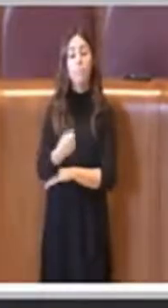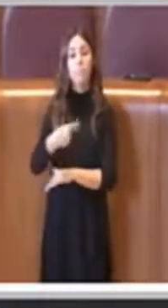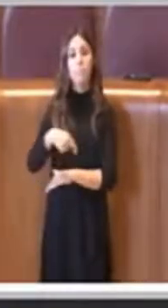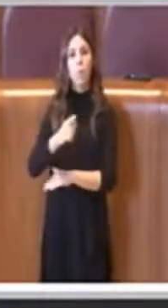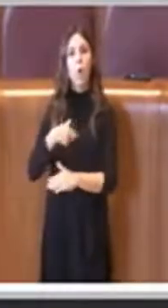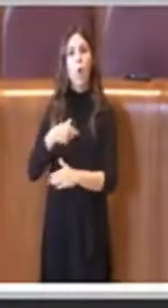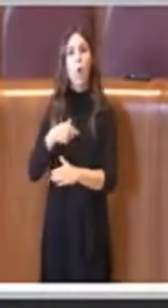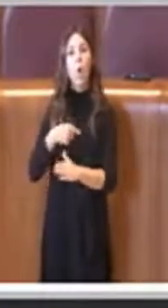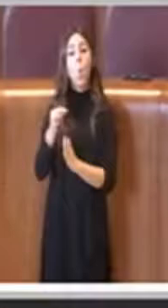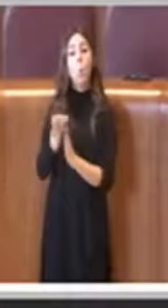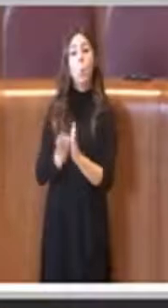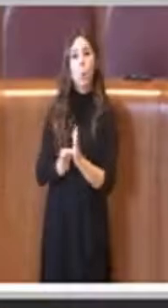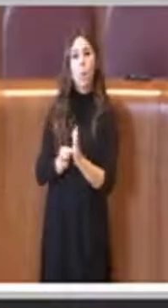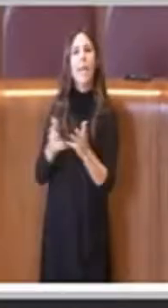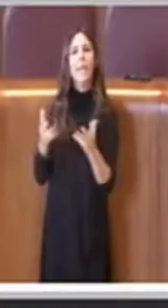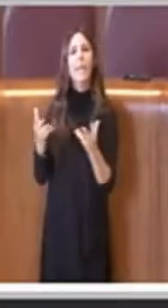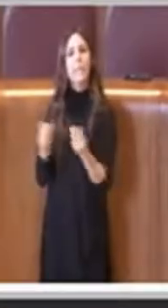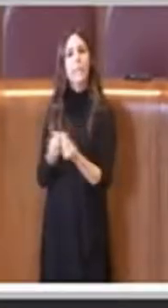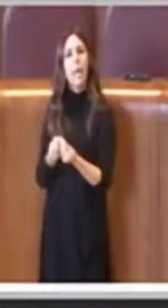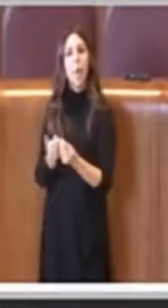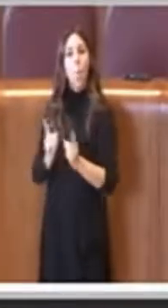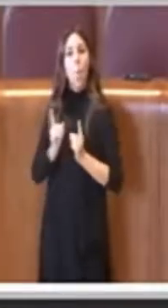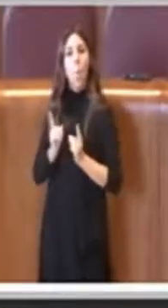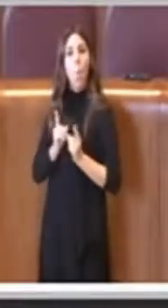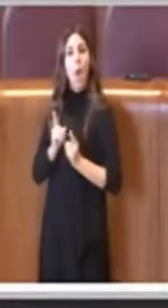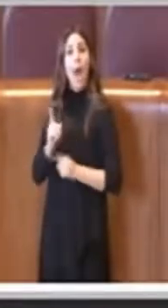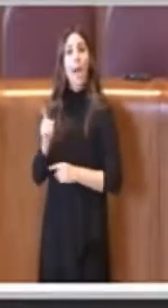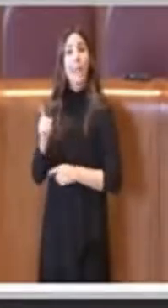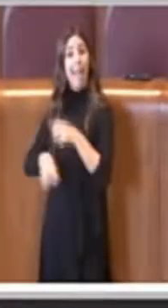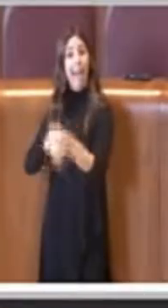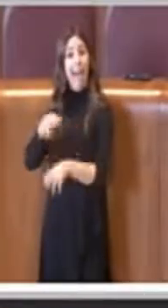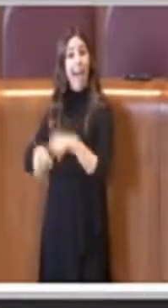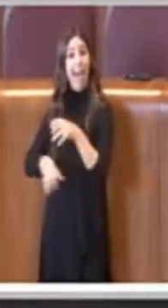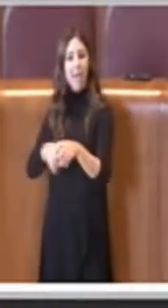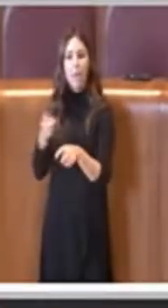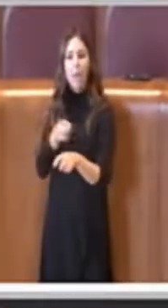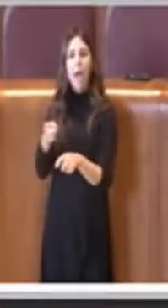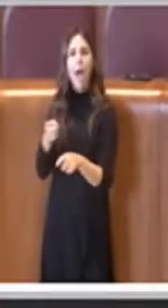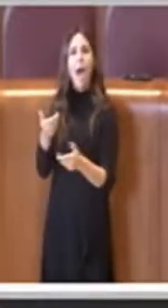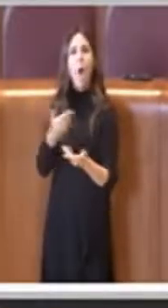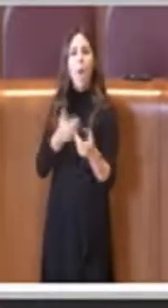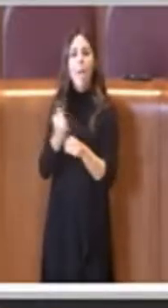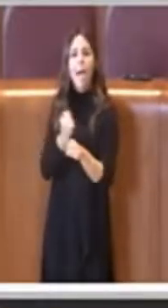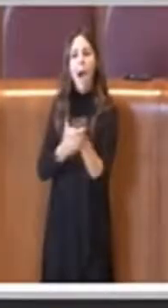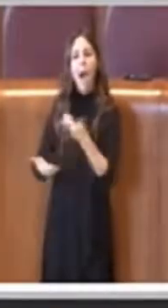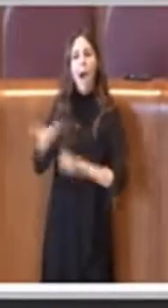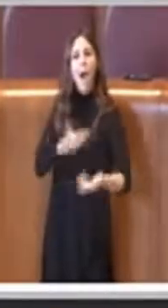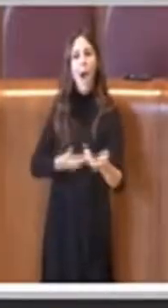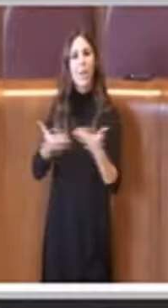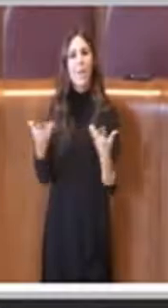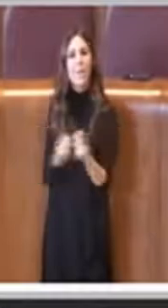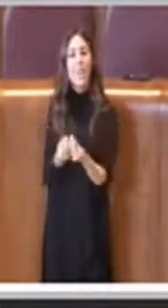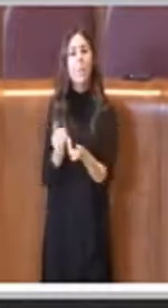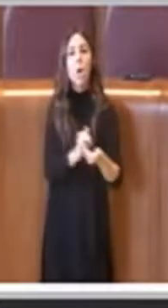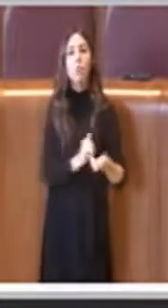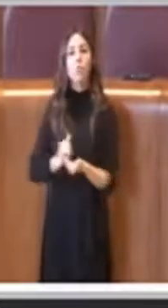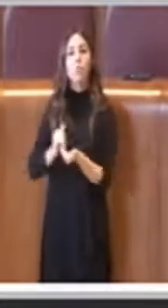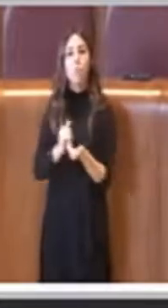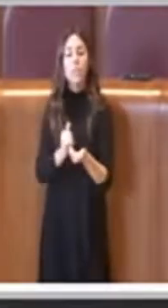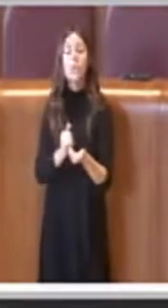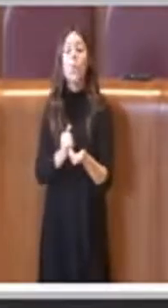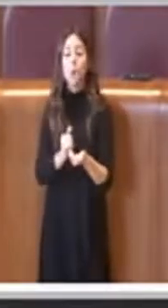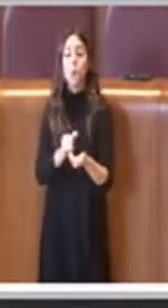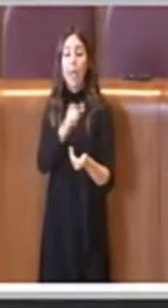il protocollo d'intesa con le guardie zoofile, importante per creare una sinergia con tutte le associazioni romane che tutelano i diritti degli animali e l